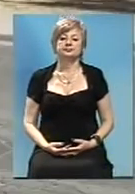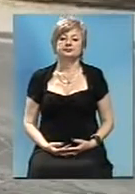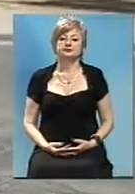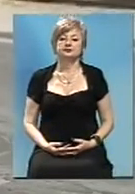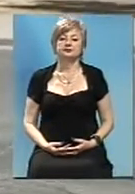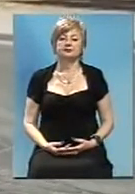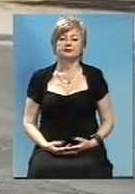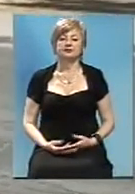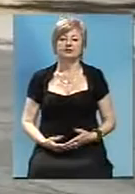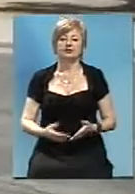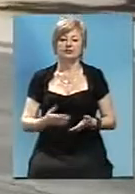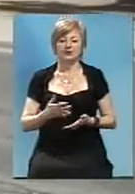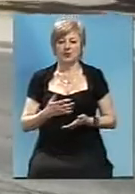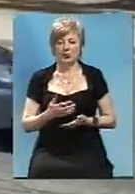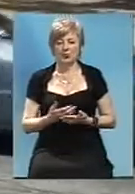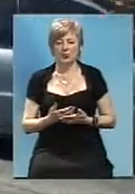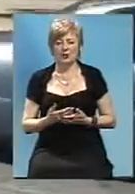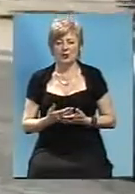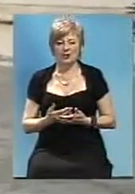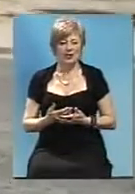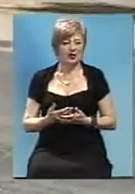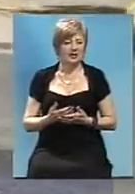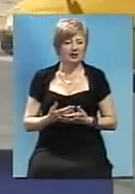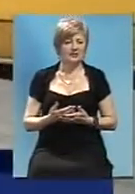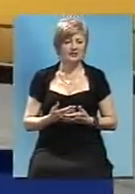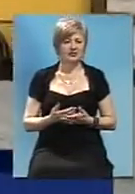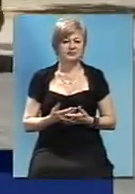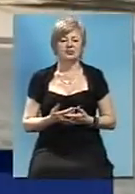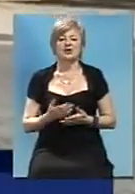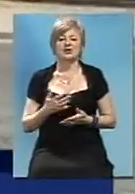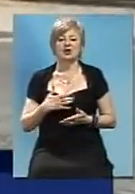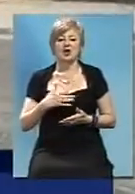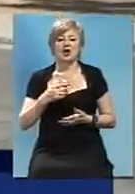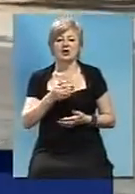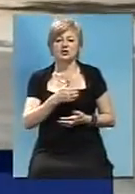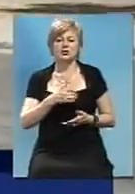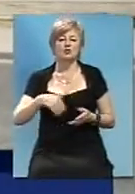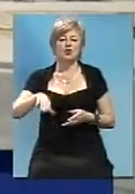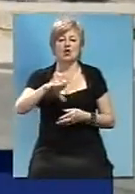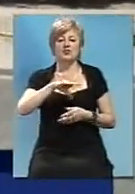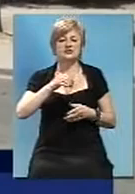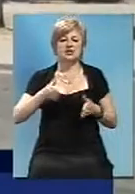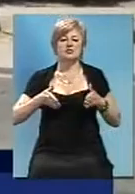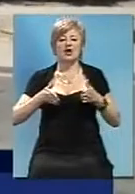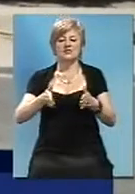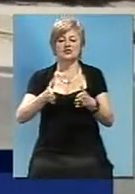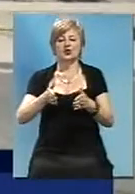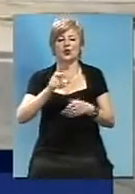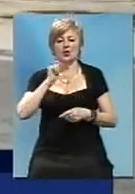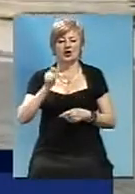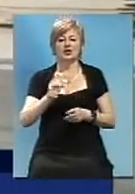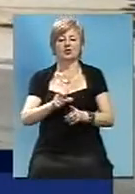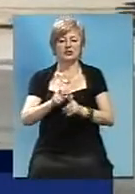У мене є три питання к руководителям всіх облавтодорів України. І хочу отримати на них правдиві відповіди.